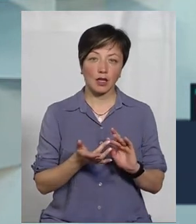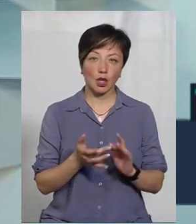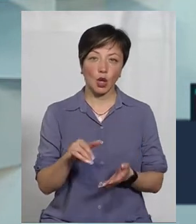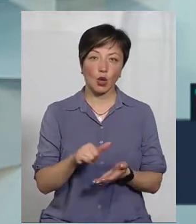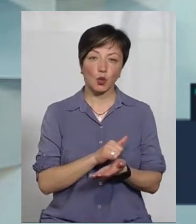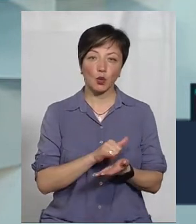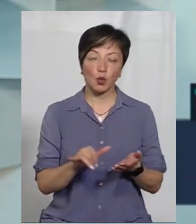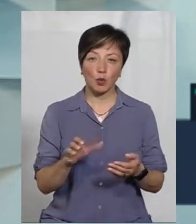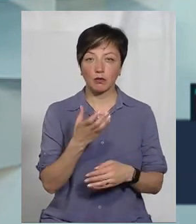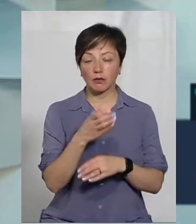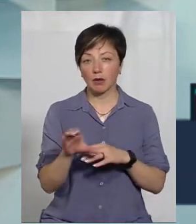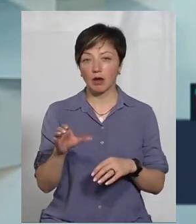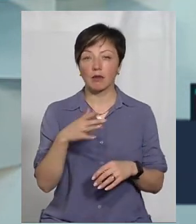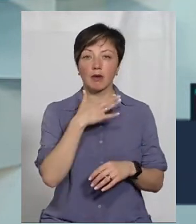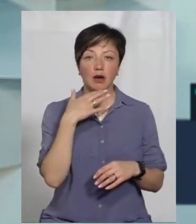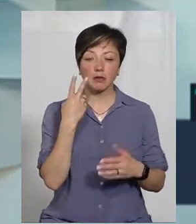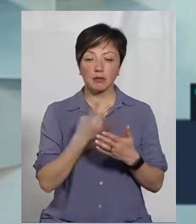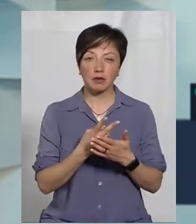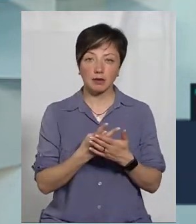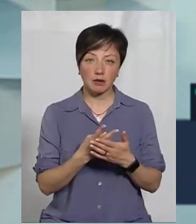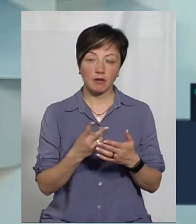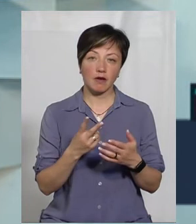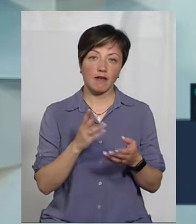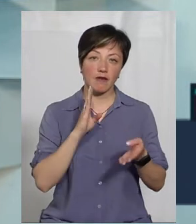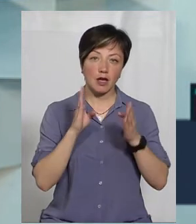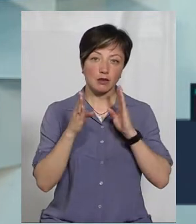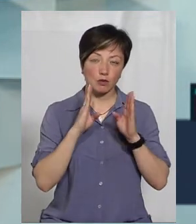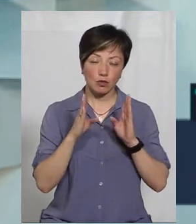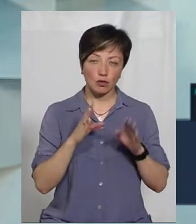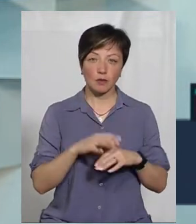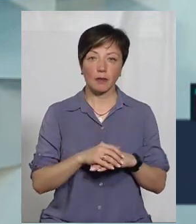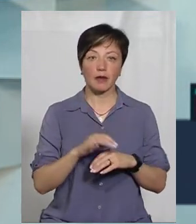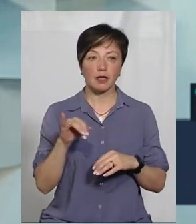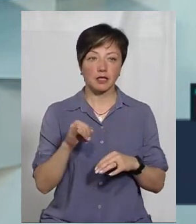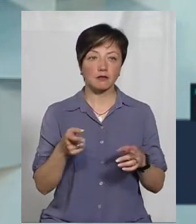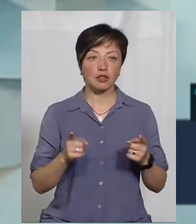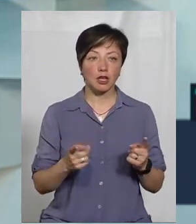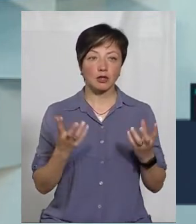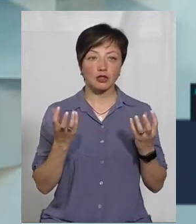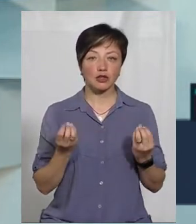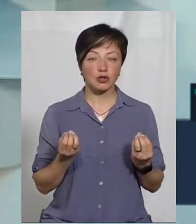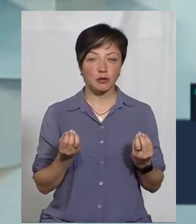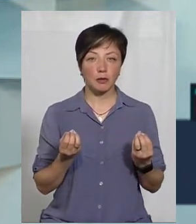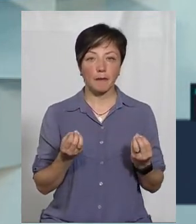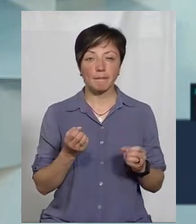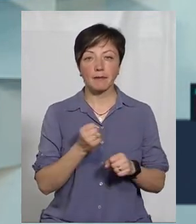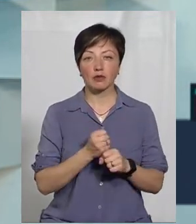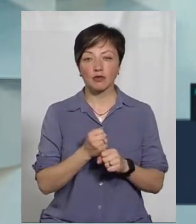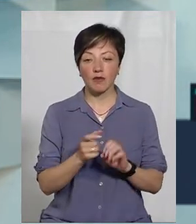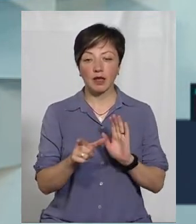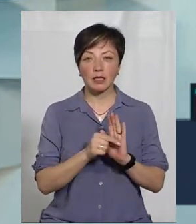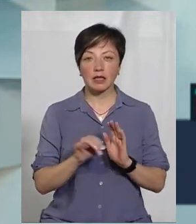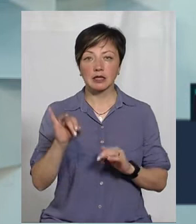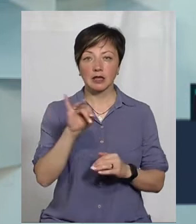багато переглядів на сторінках у Фейсбуці. Ну і, звичайно, ще до того ж, ми працювали з